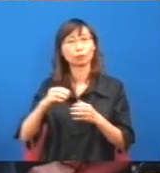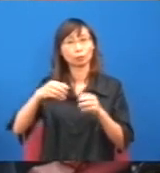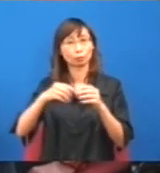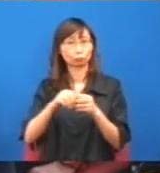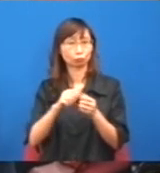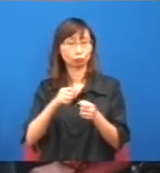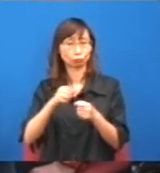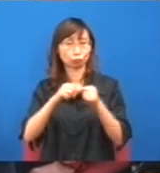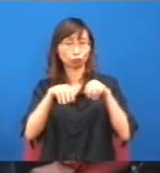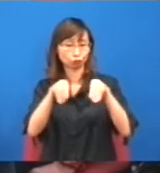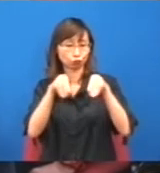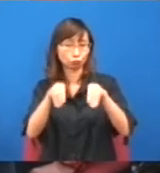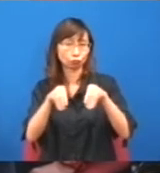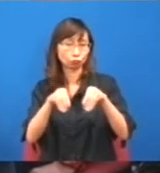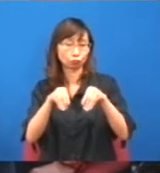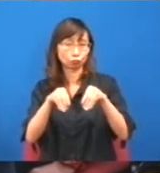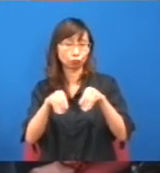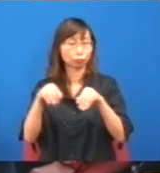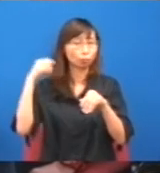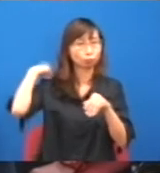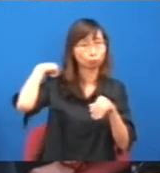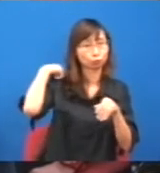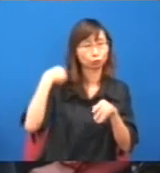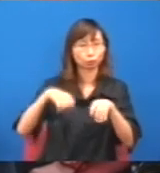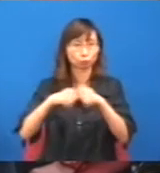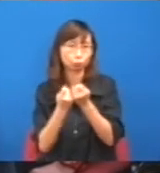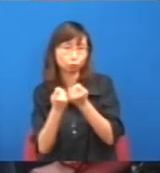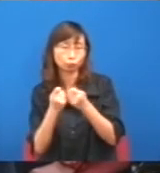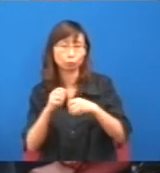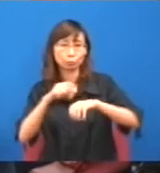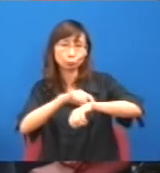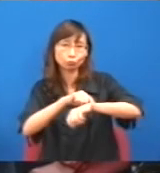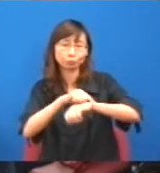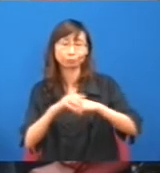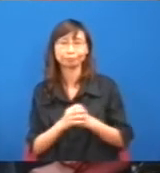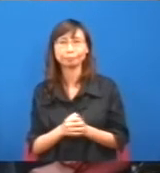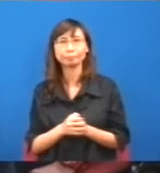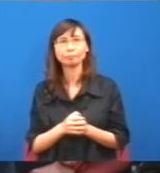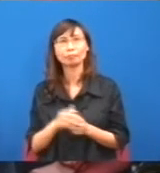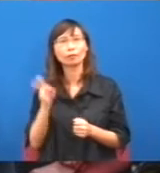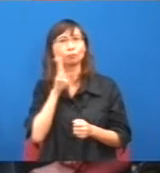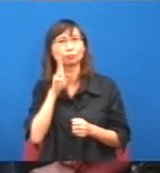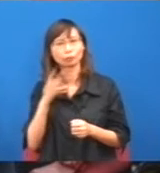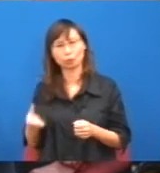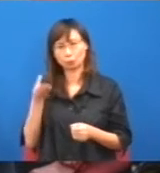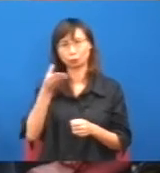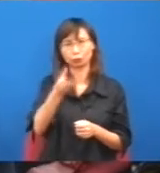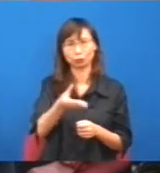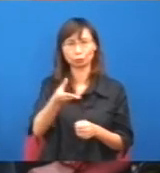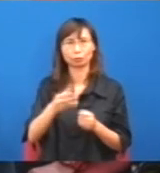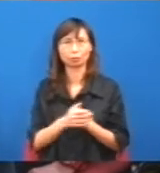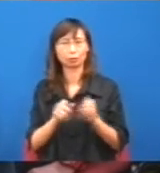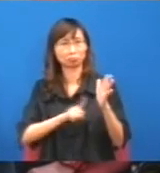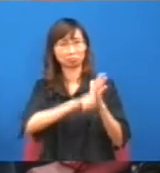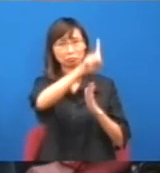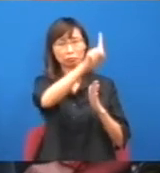摘到它差不多斷了,那些輸入性通脹,那些苛捐集稅加上